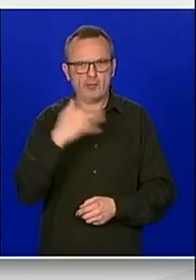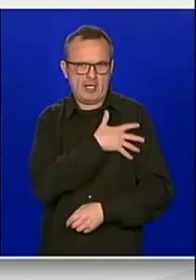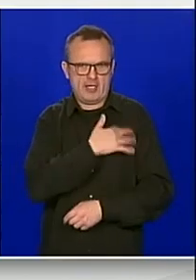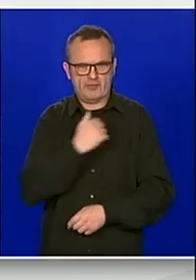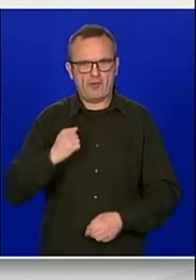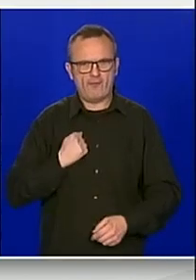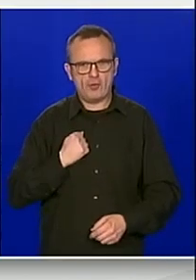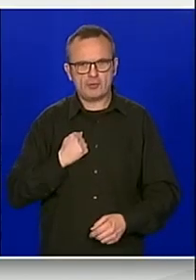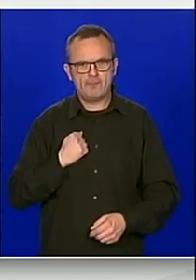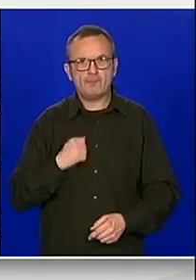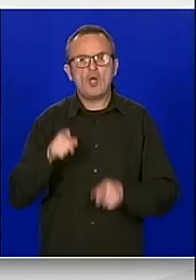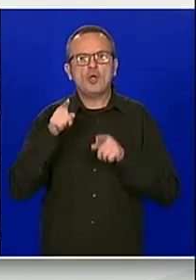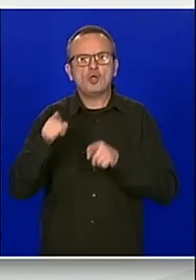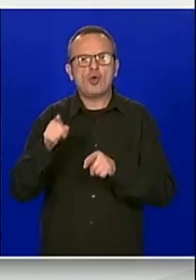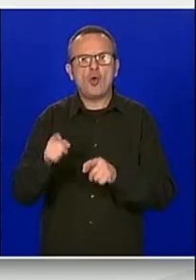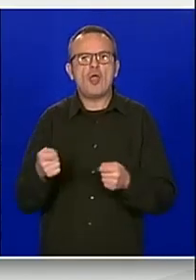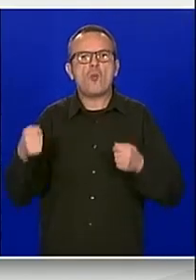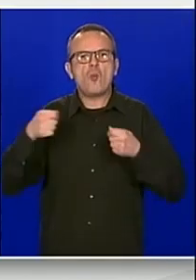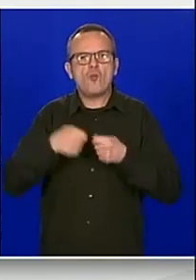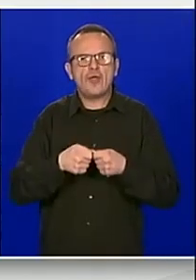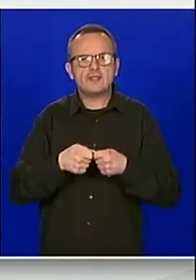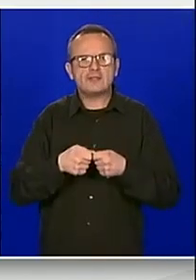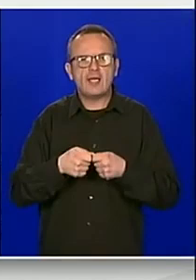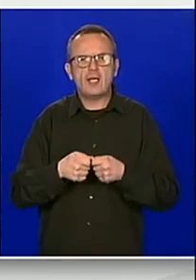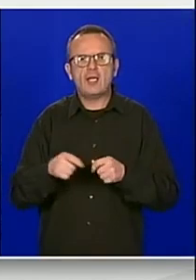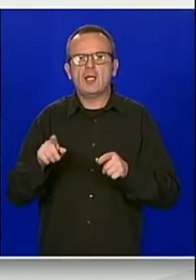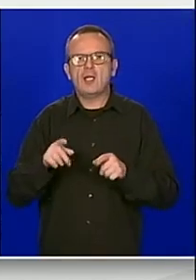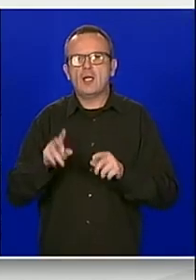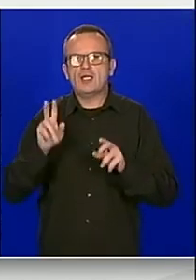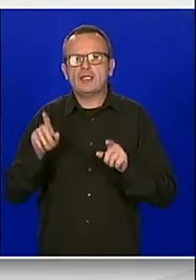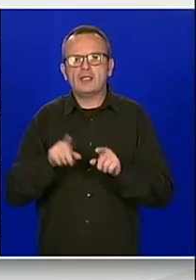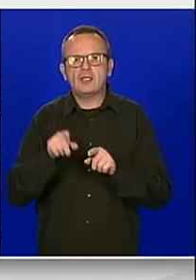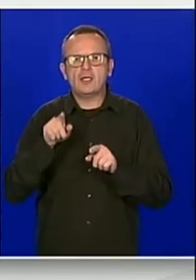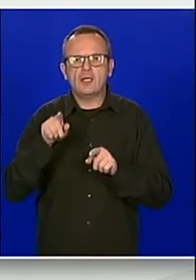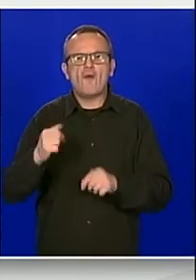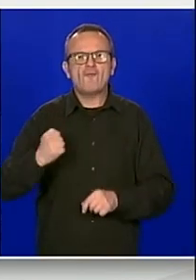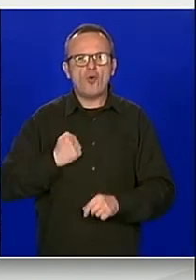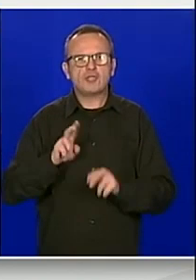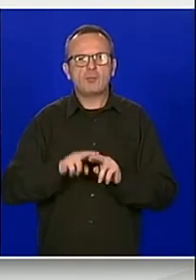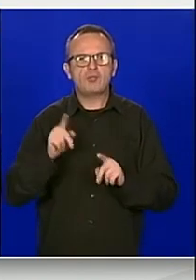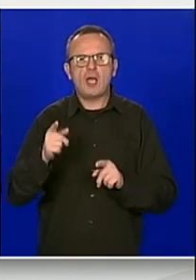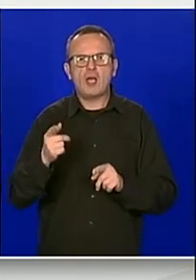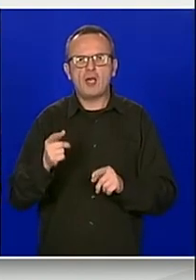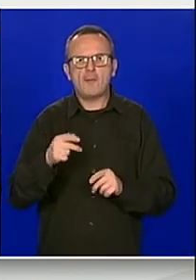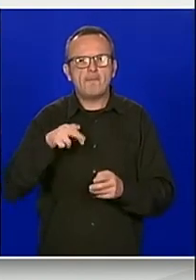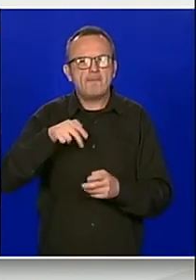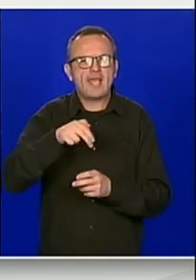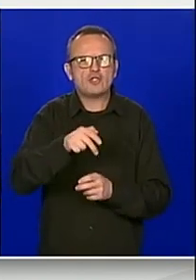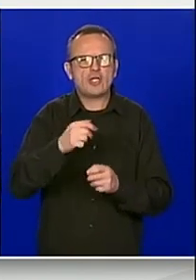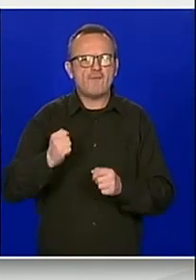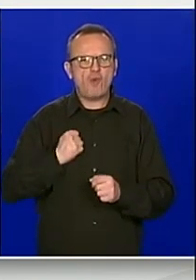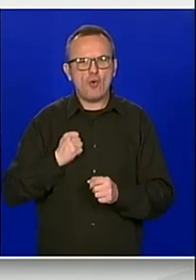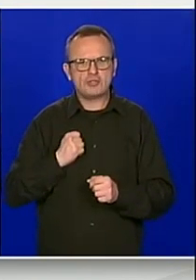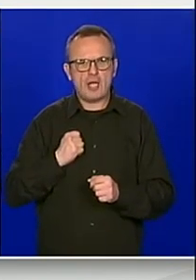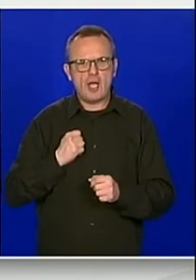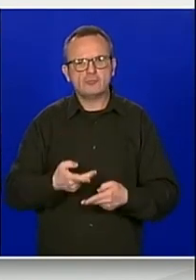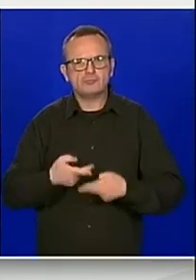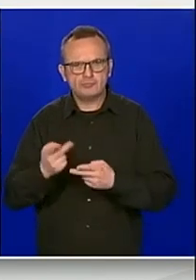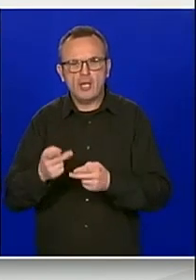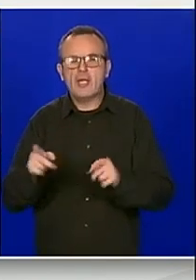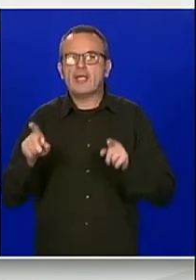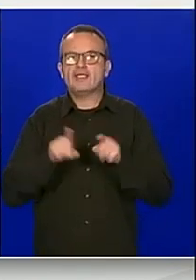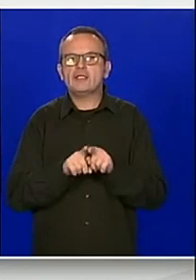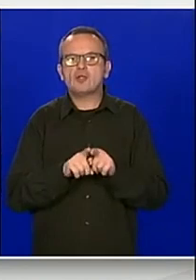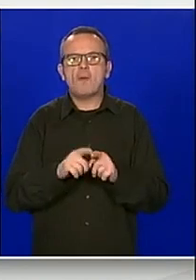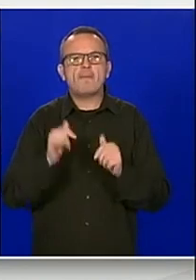Povećanje bi se odnosno na deklariranje lake pješačke saknije u sektoru zapad. Operacija potpore mira Sigardijan u